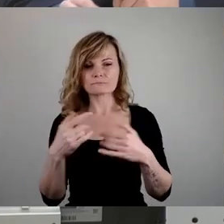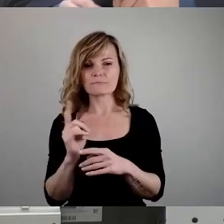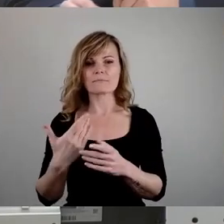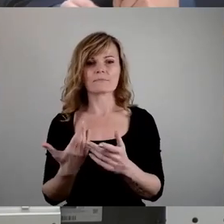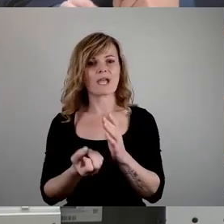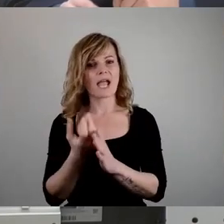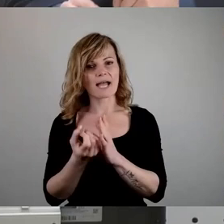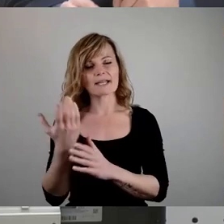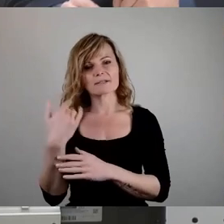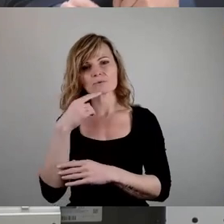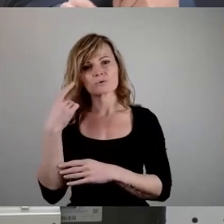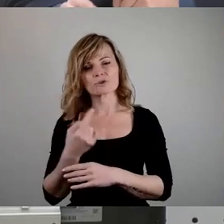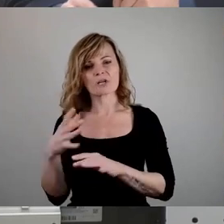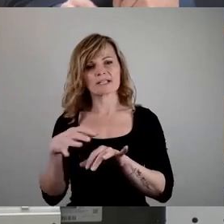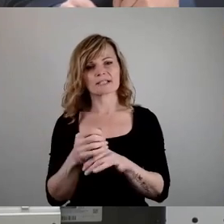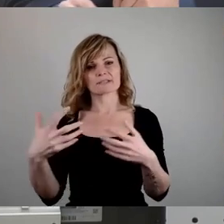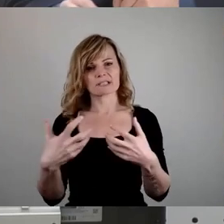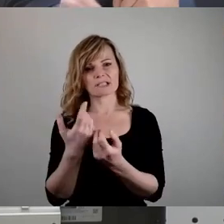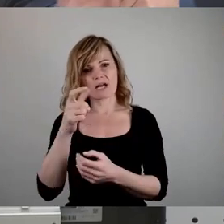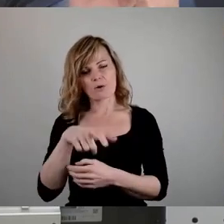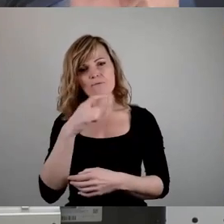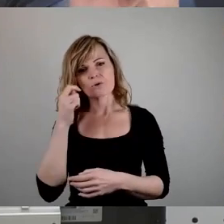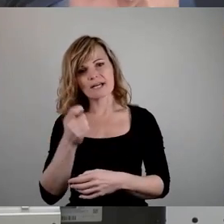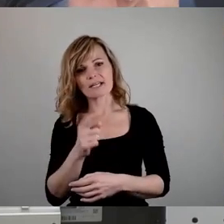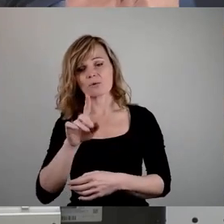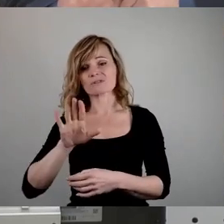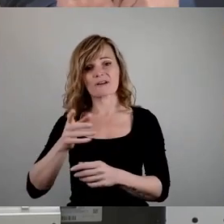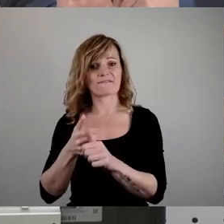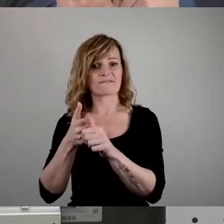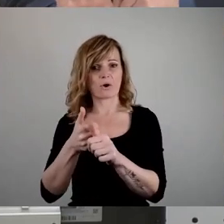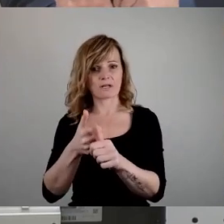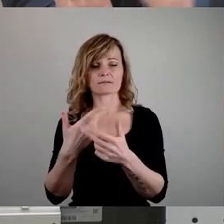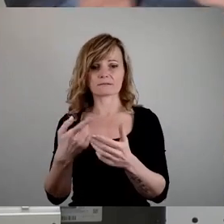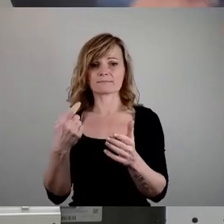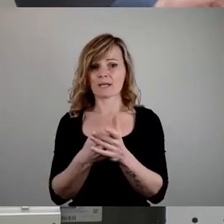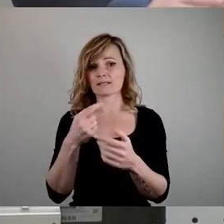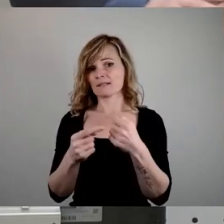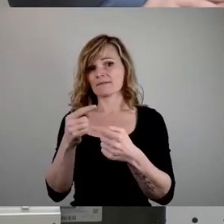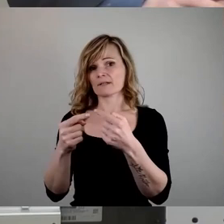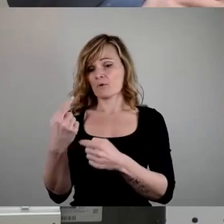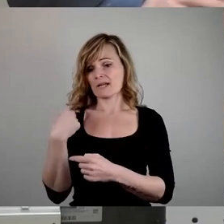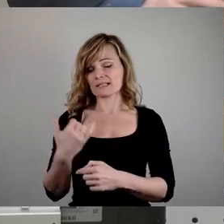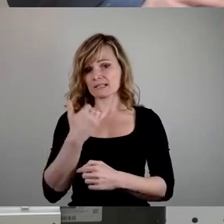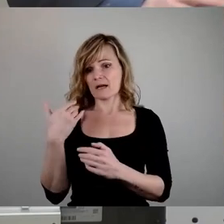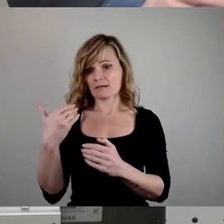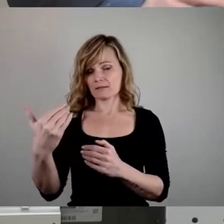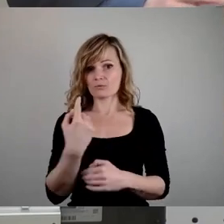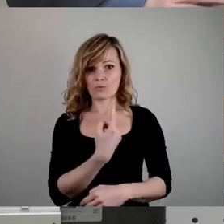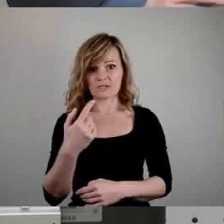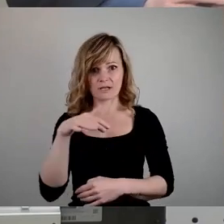Angriffskrieg auf die Ukraine und vor allen Dingen dessen Folgen auch in der Preisentwicklung in den vergangenen Jahren in unserem Land